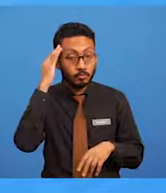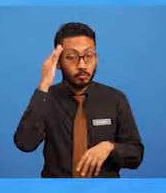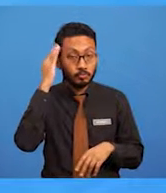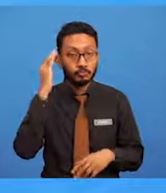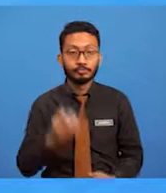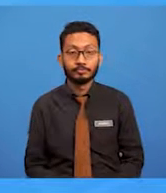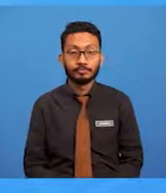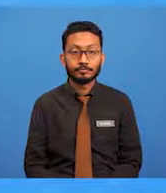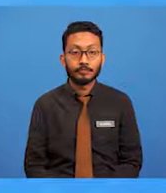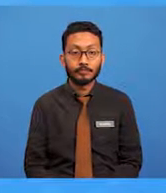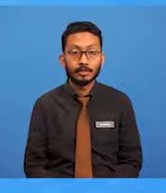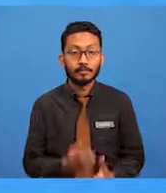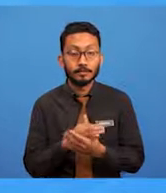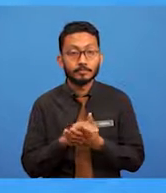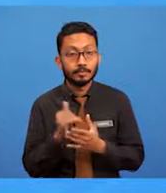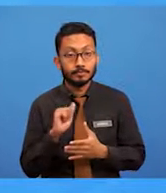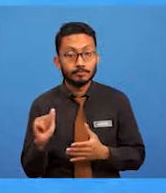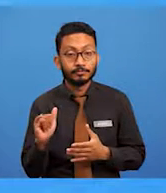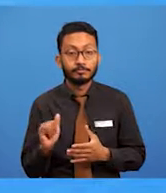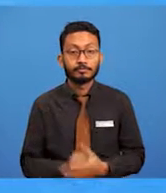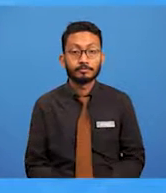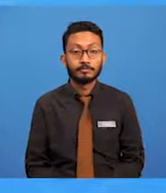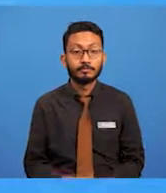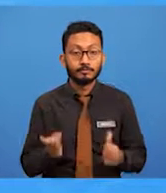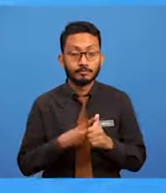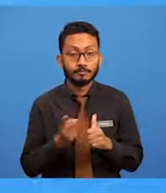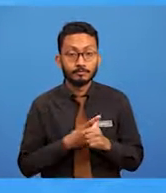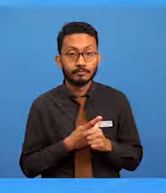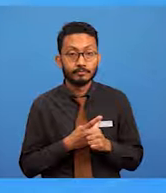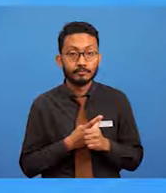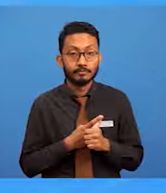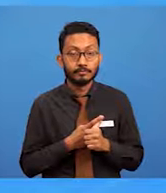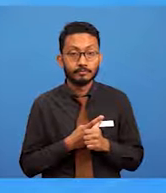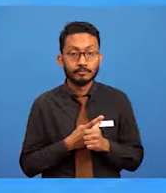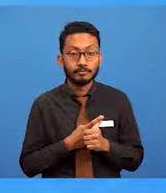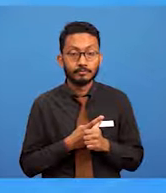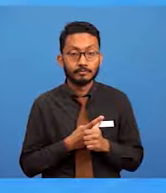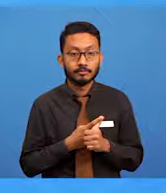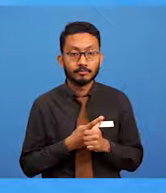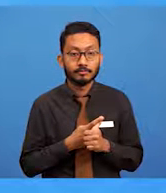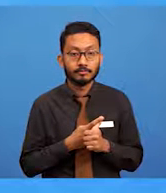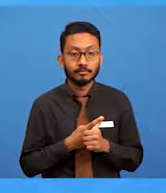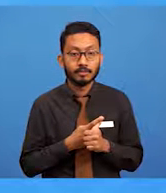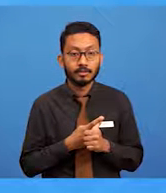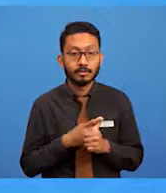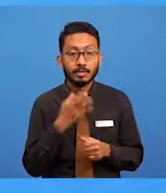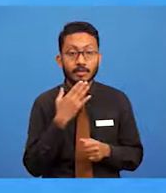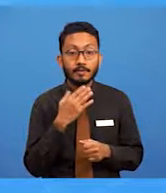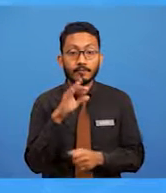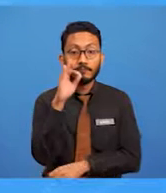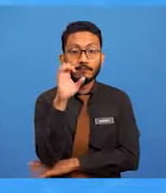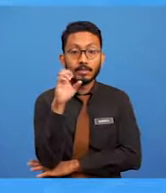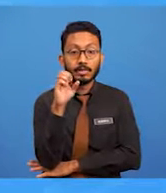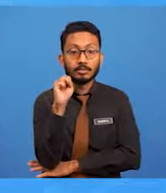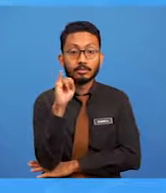Antaranya adalah yang pertama konsep warna festive. Apa